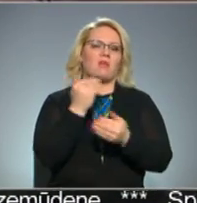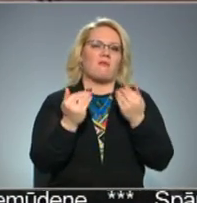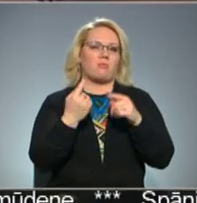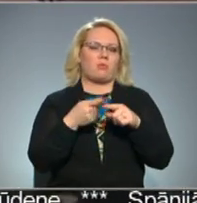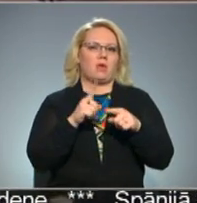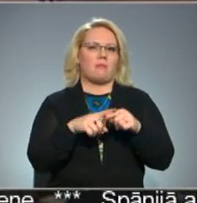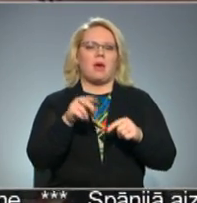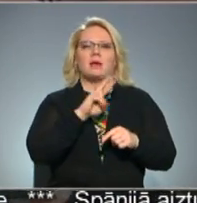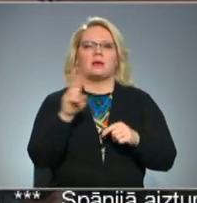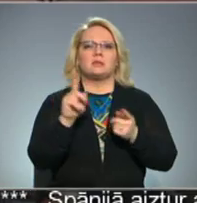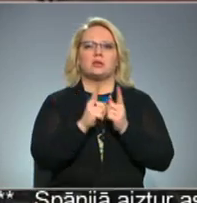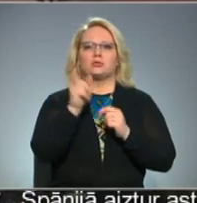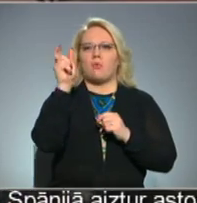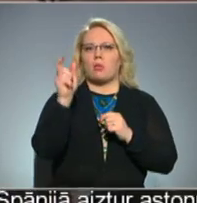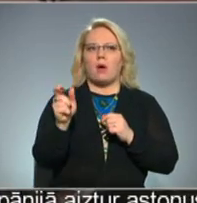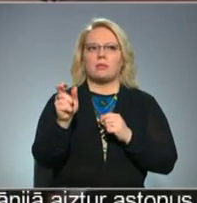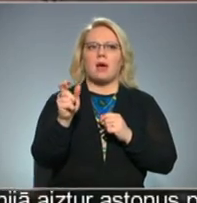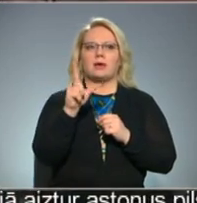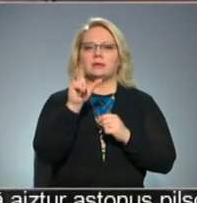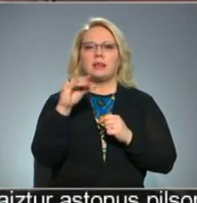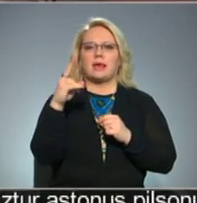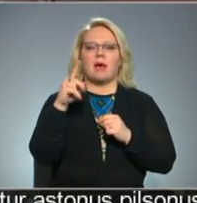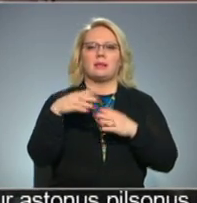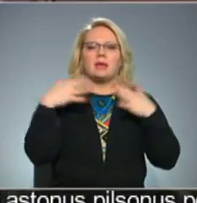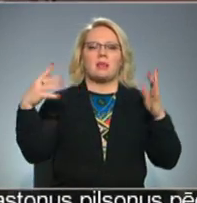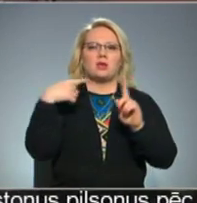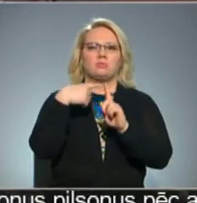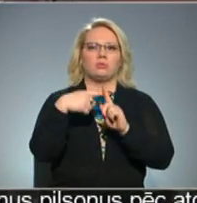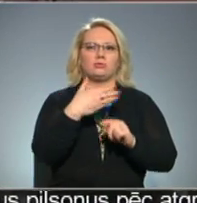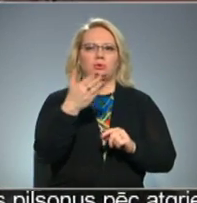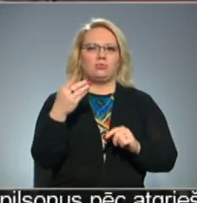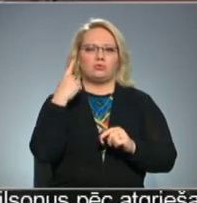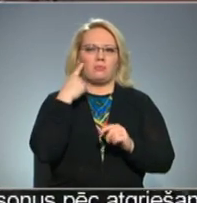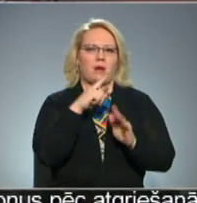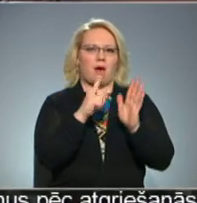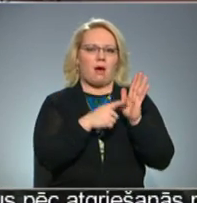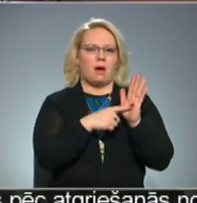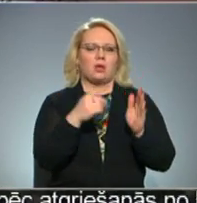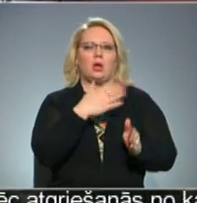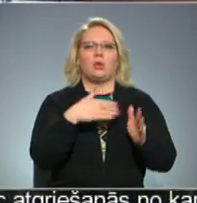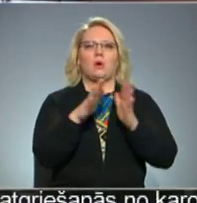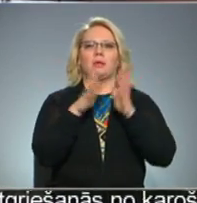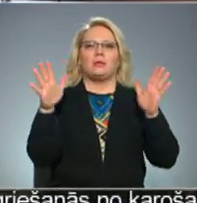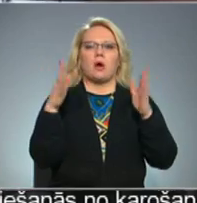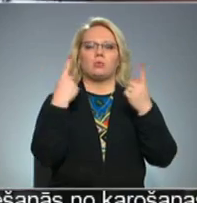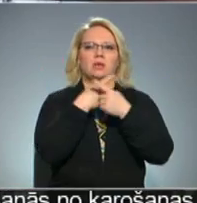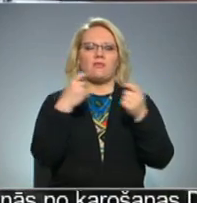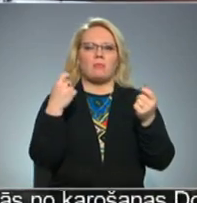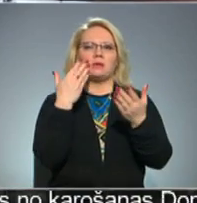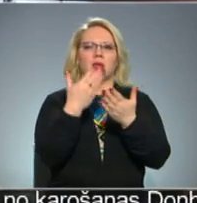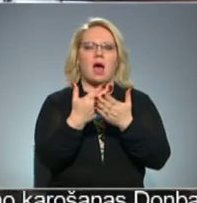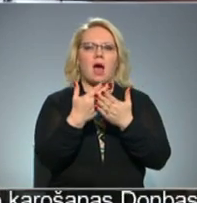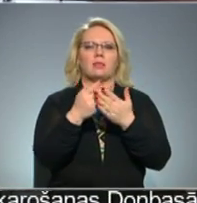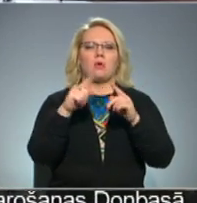Kas tad ir skolotājas Lienas? Tas lielais pluss jūs prāt? Ļoti daudz informācija rāda uz